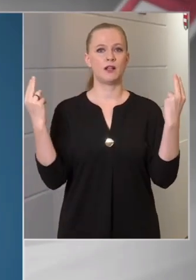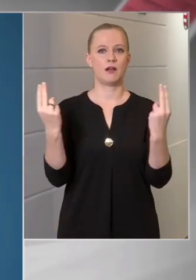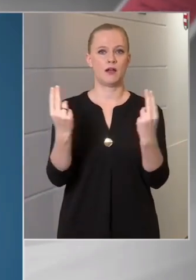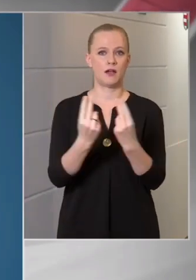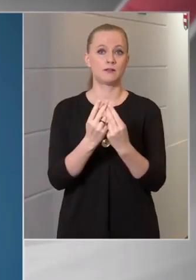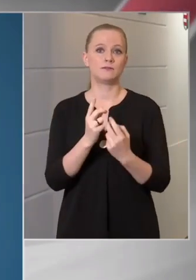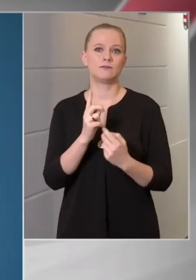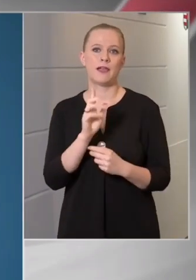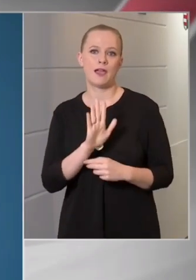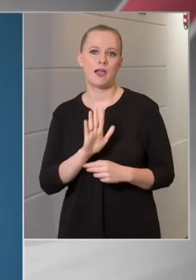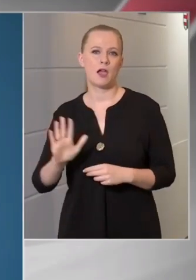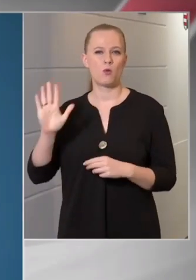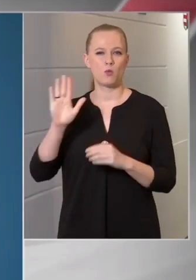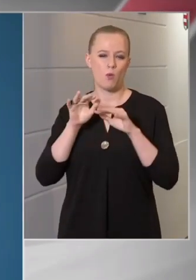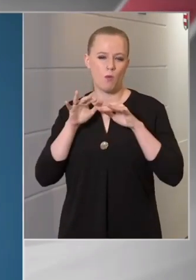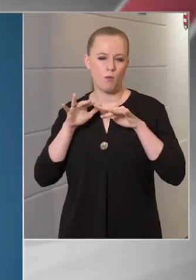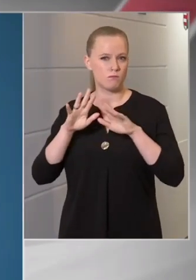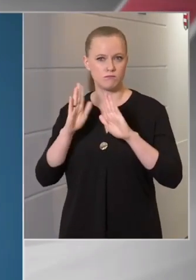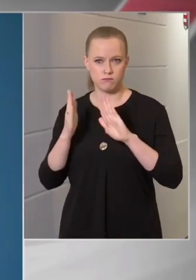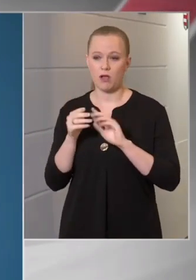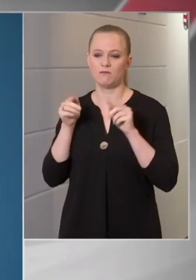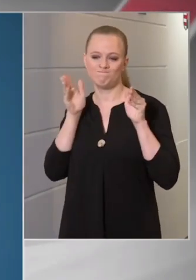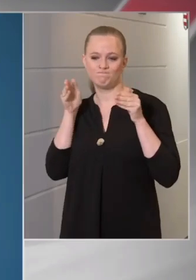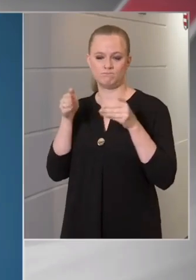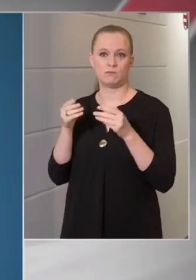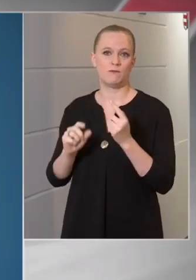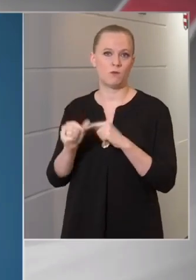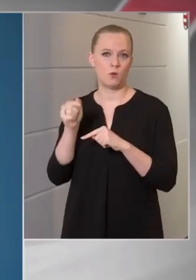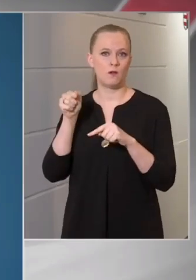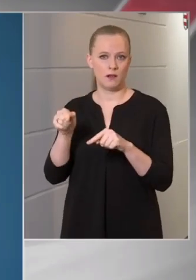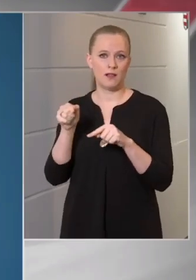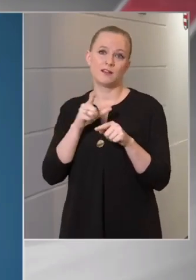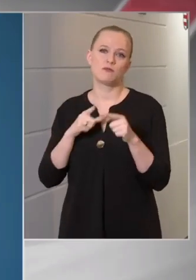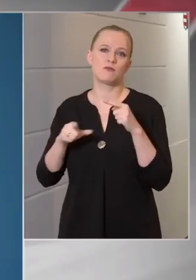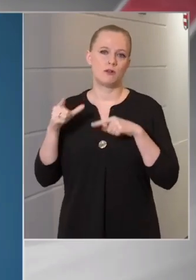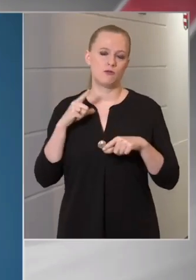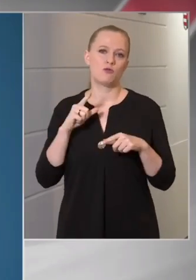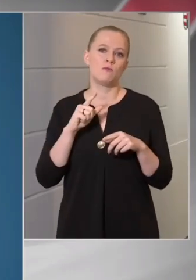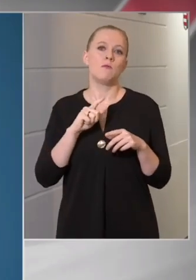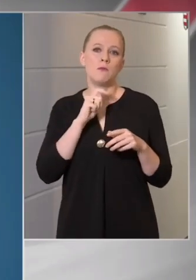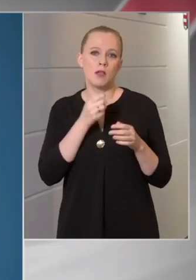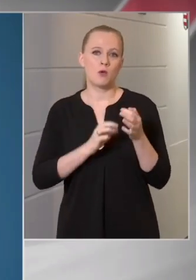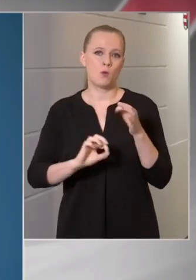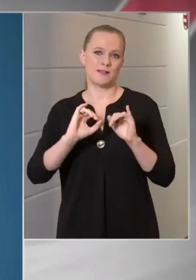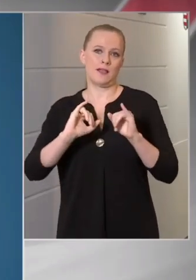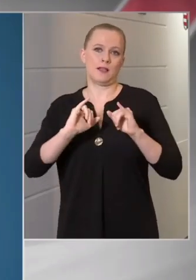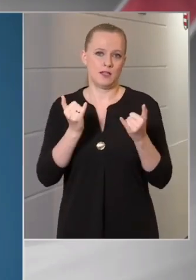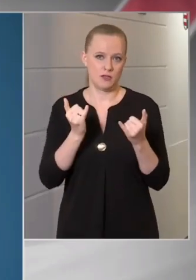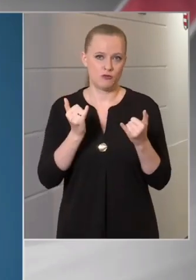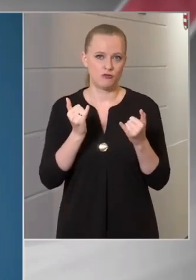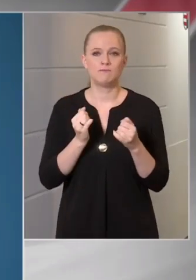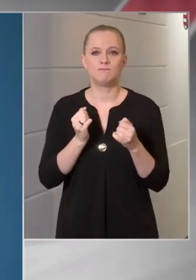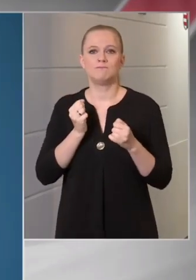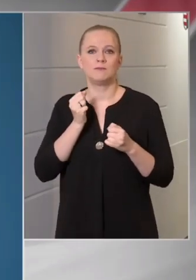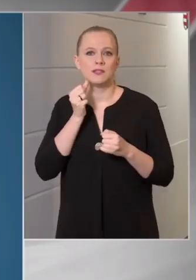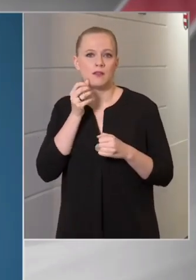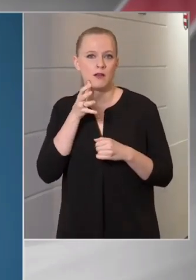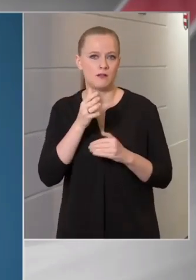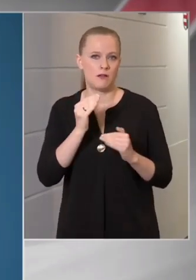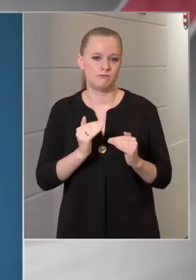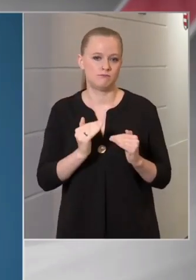de Európa szerte kifejezetten, és így sajnos Magyarországon is szinte napról napra